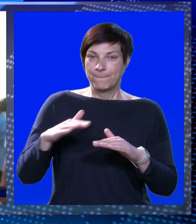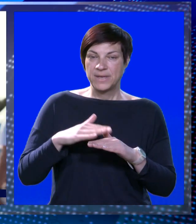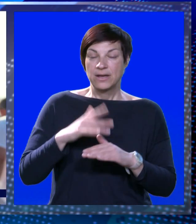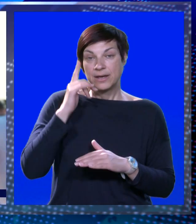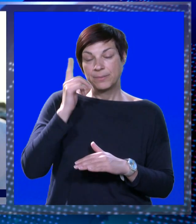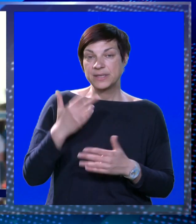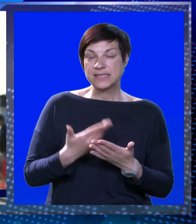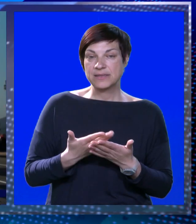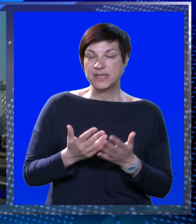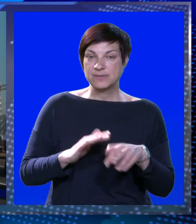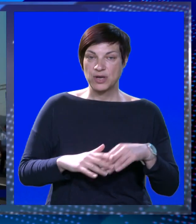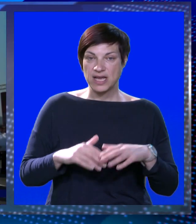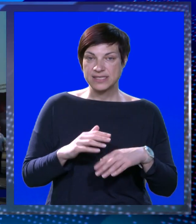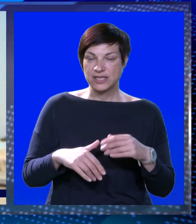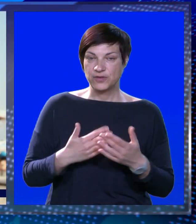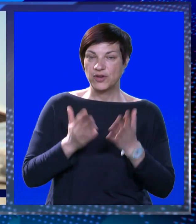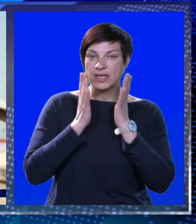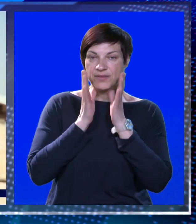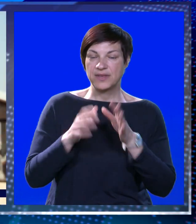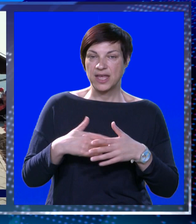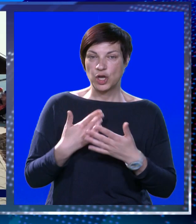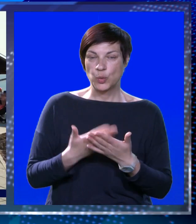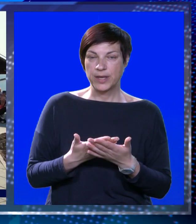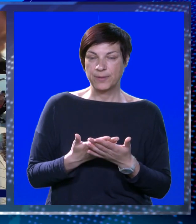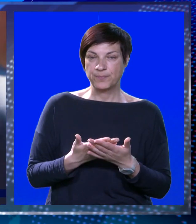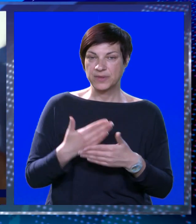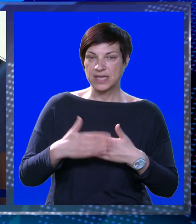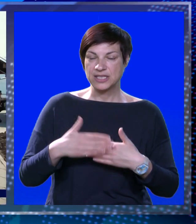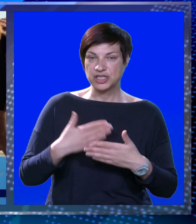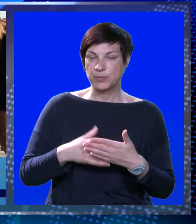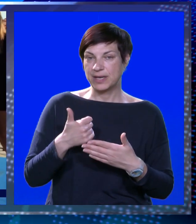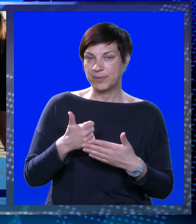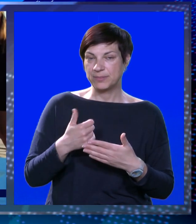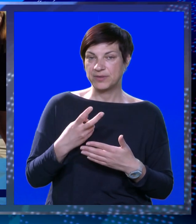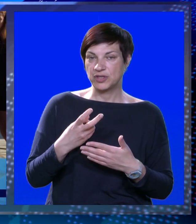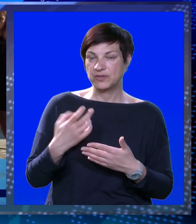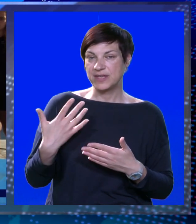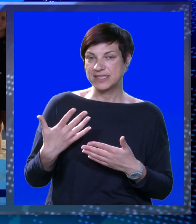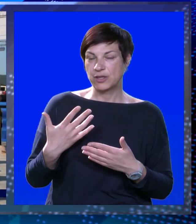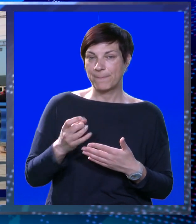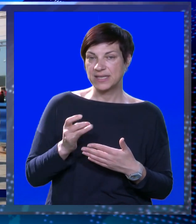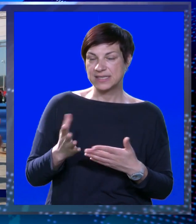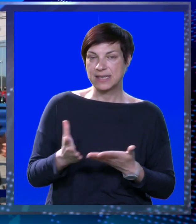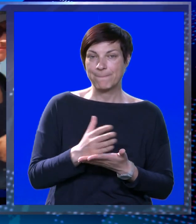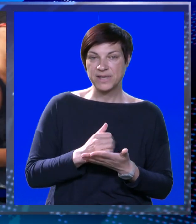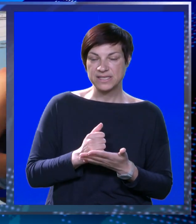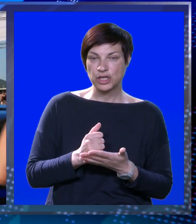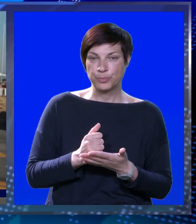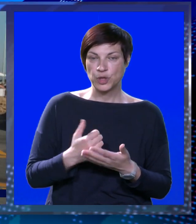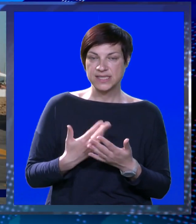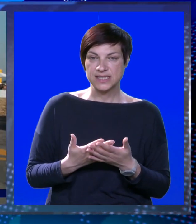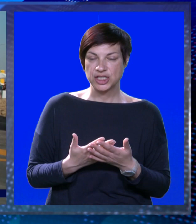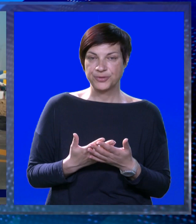prema gore tako da smo mislim s time najzadovoljniji. Vjerujem kako ćemo taj limit, prvi limit od 250 brzo postići.